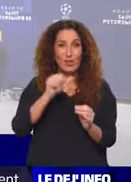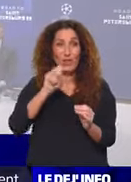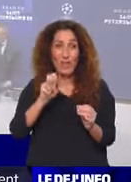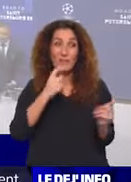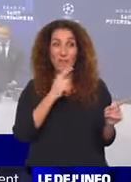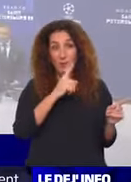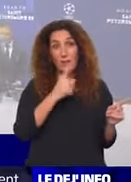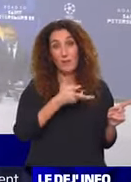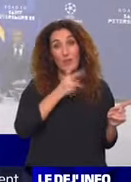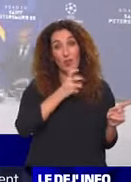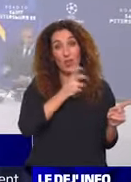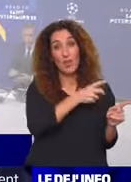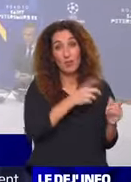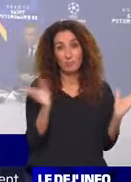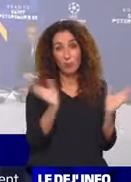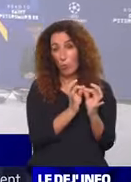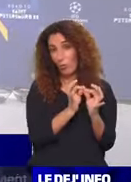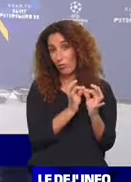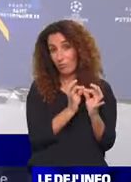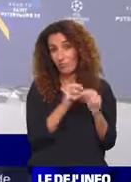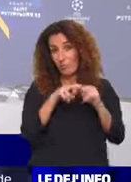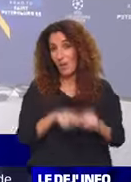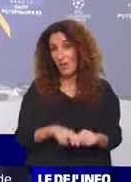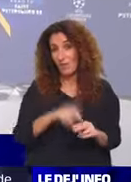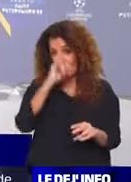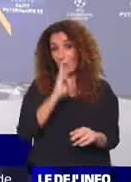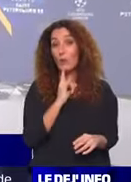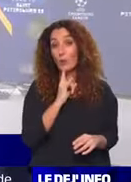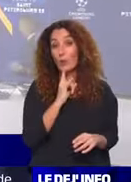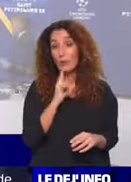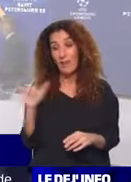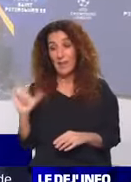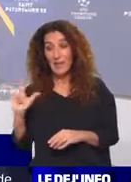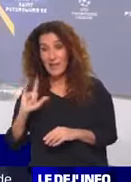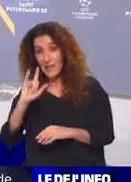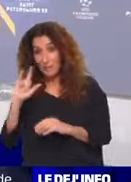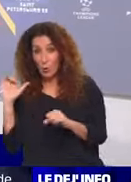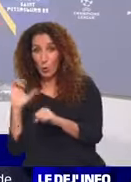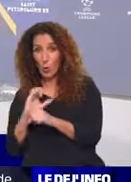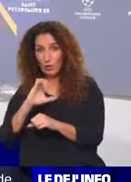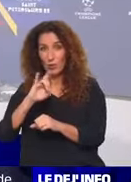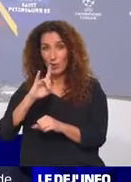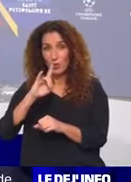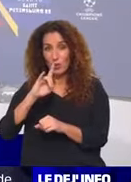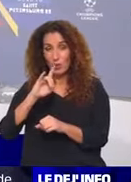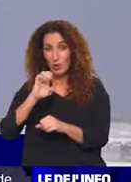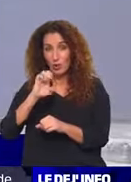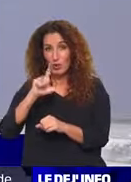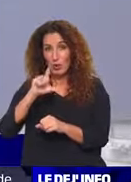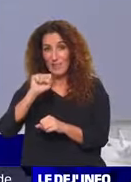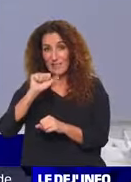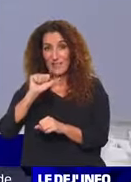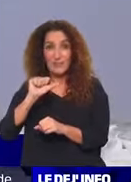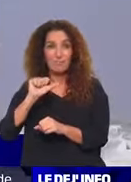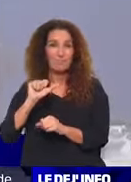-Germain va jouer contre... La Juventus. La Juventus. Juventus et Lille contre Chelsea. Et alors ? Rappelons que le PSG va